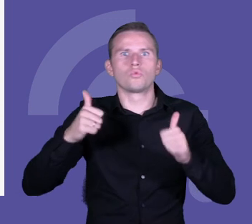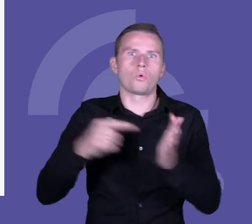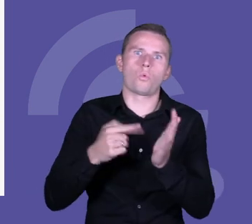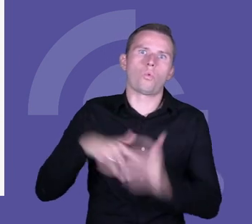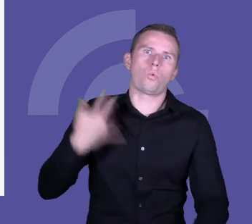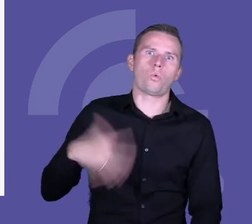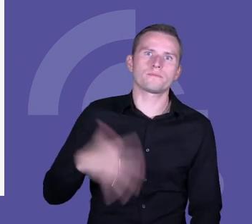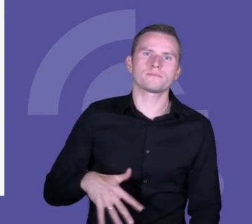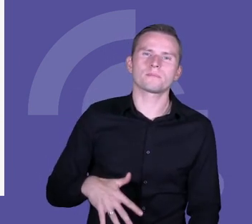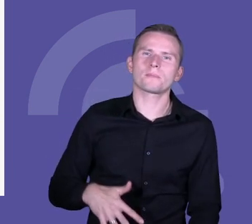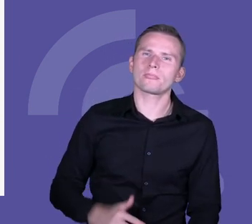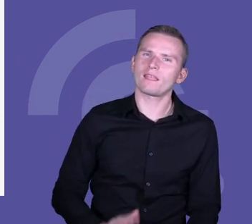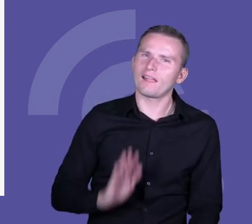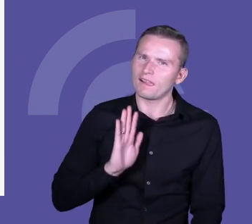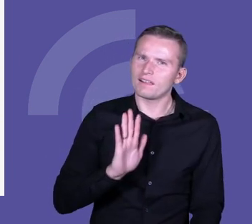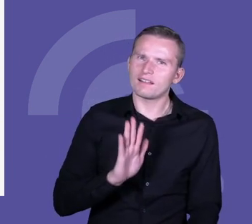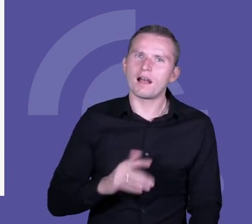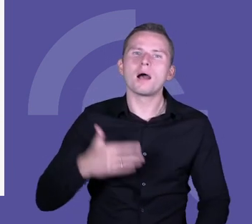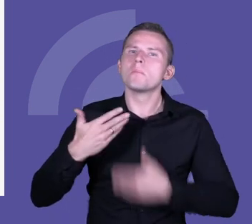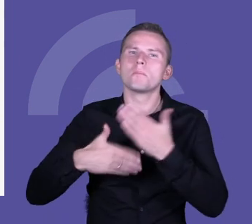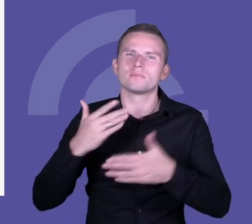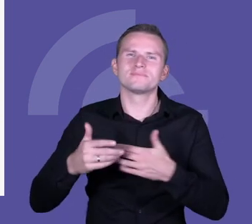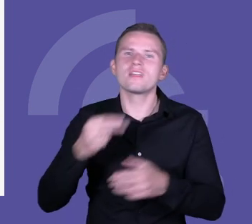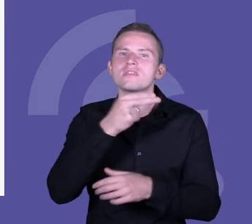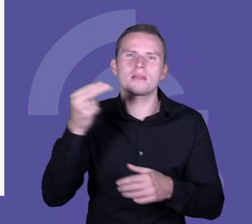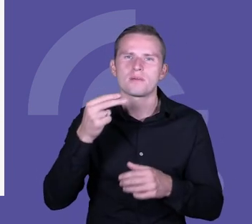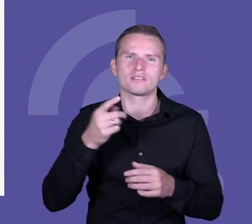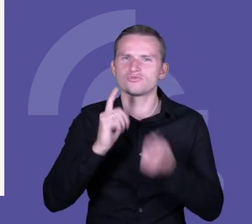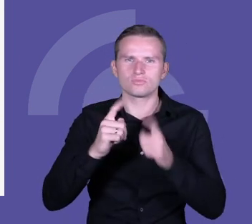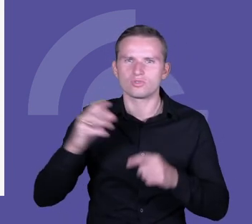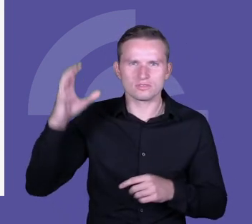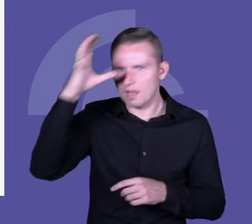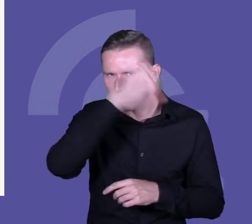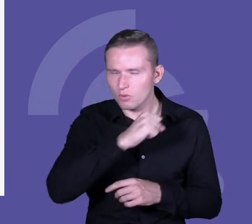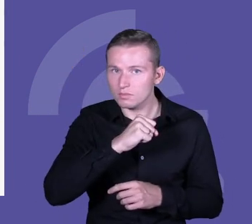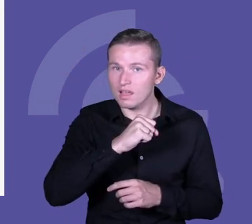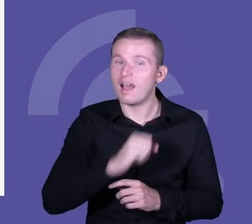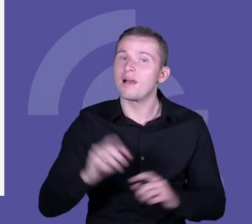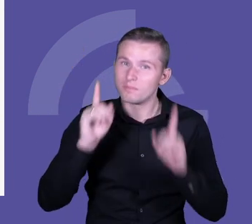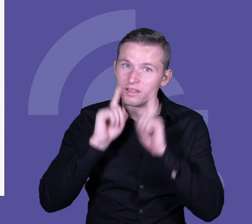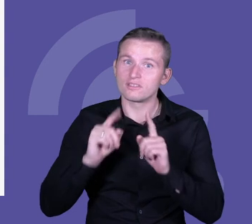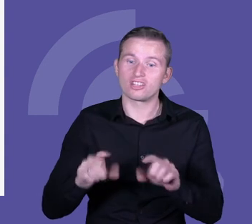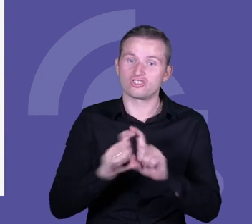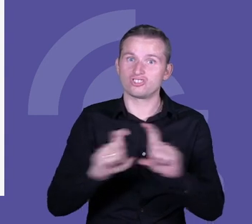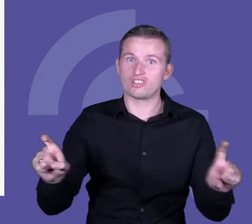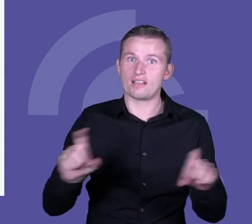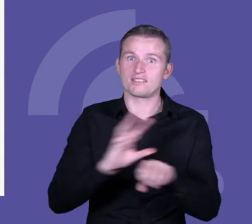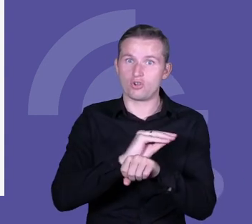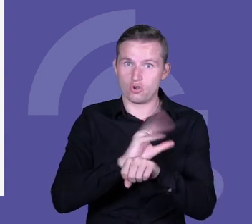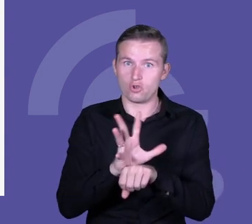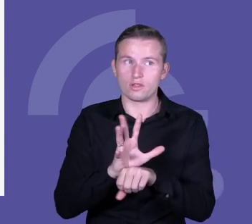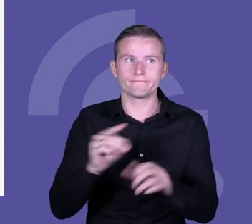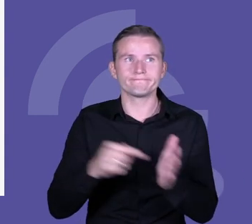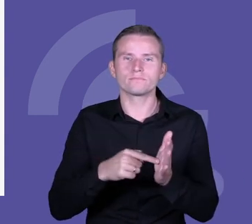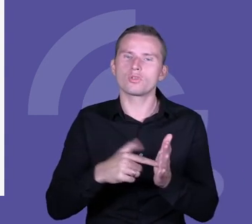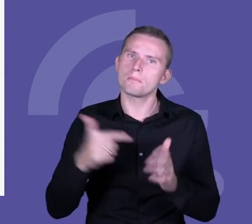nad którym myśmy przeskoczyli, tak szybko o nim zapomnieliśmy, a powinniśmy potraktować ten czas pandemii jako taki spotlight, jako takie